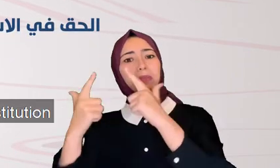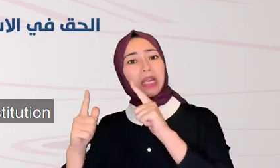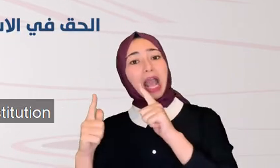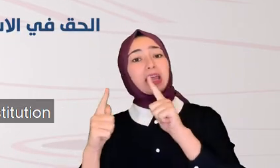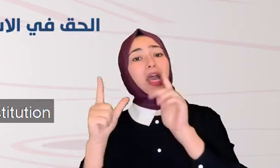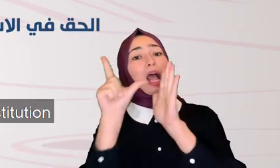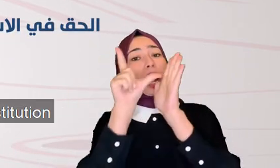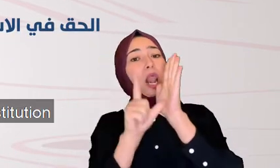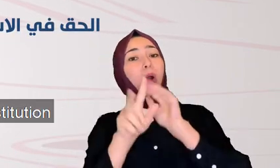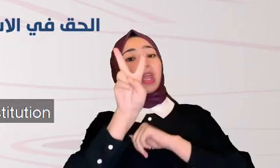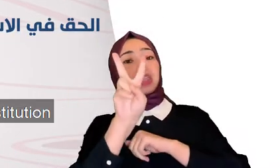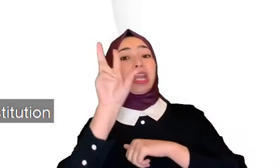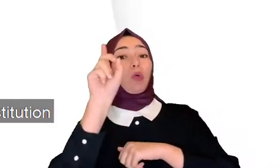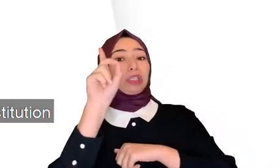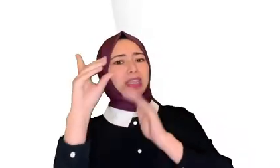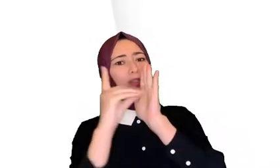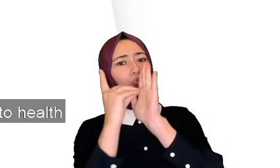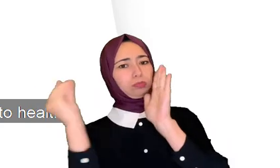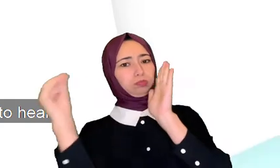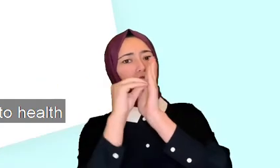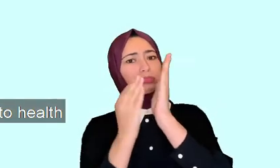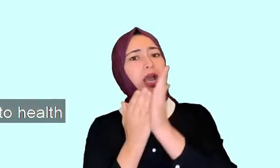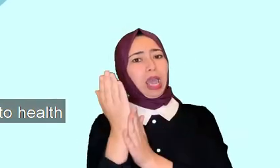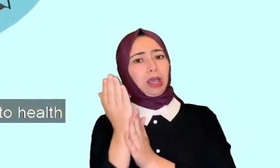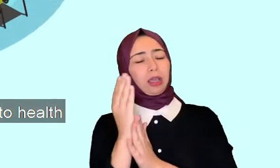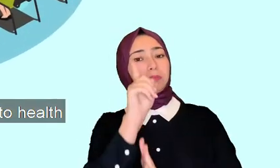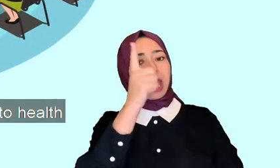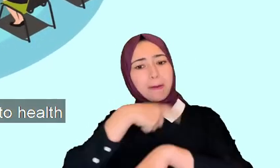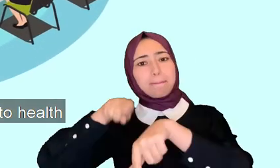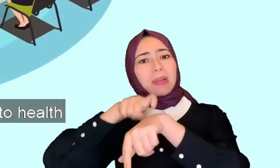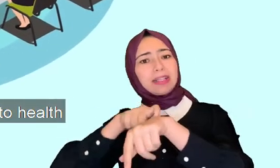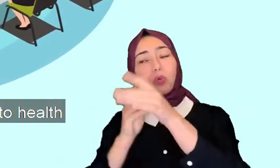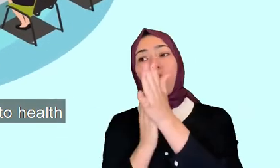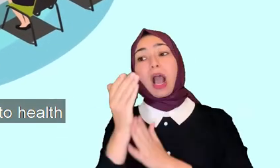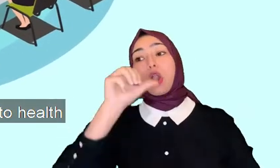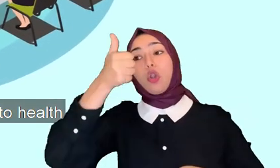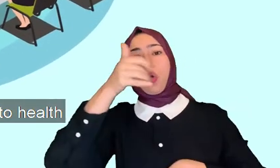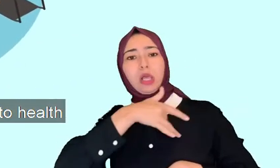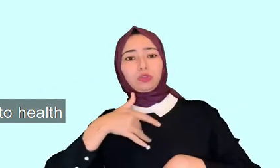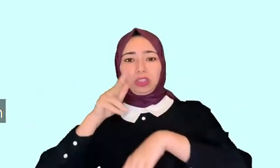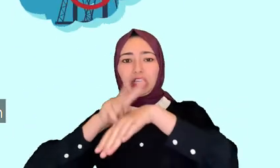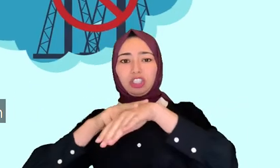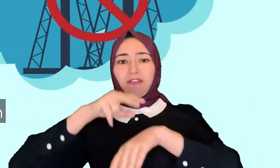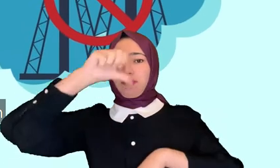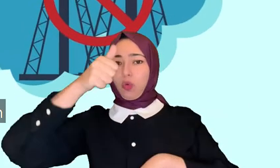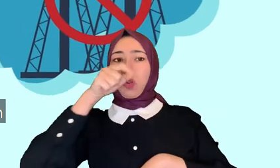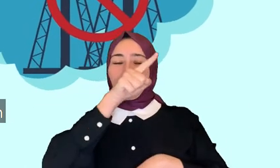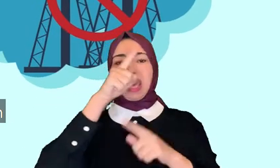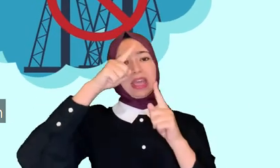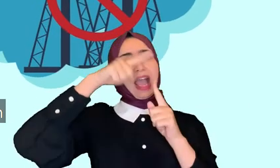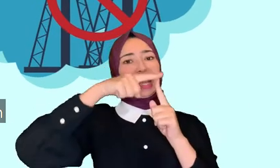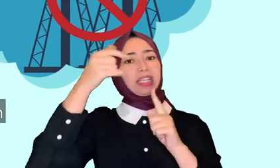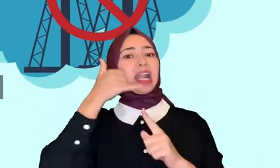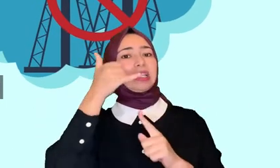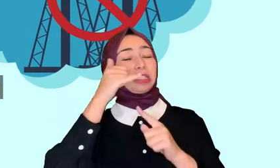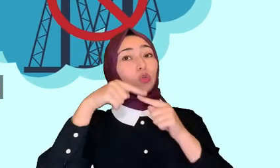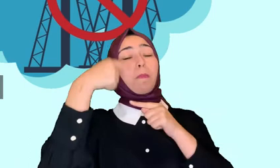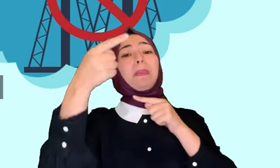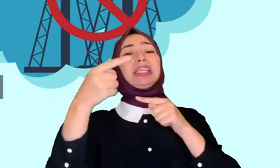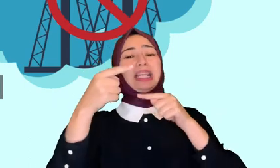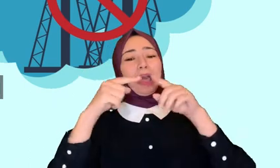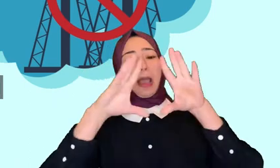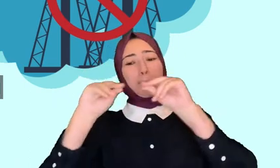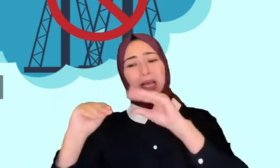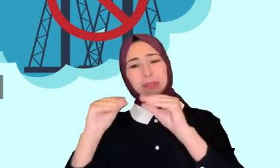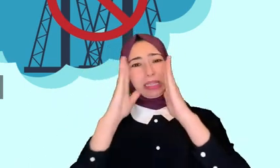اللي يضمن الفصلة 32 من الدستور من ناحيتها البلدية قالت انها غلبت الحق في الصحة وتبنات مبدأ الاحتياط قدام